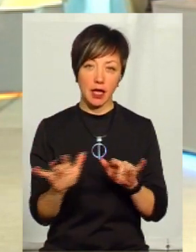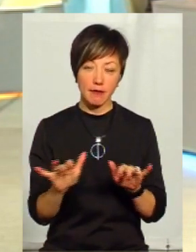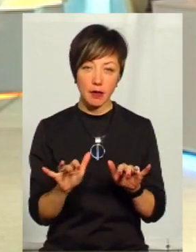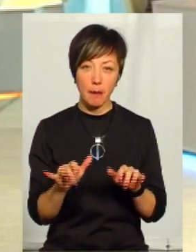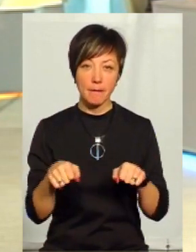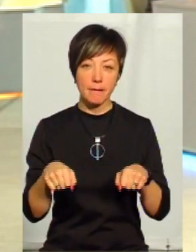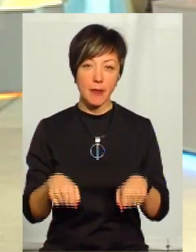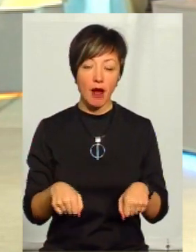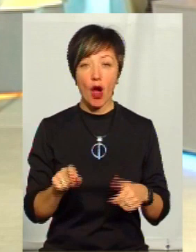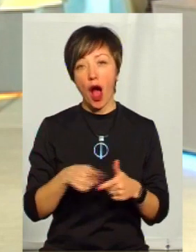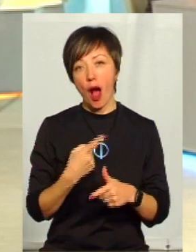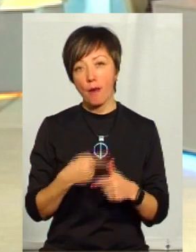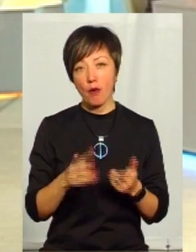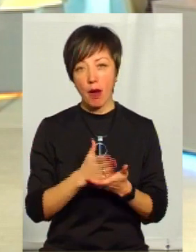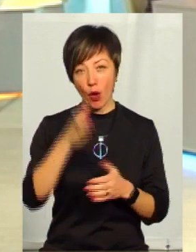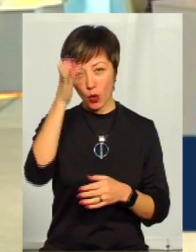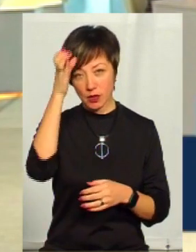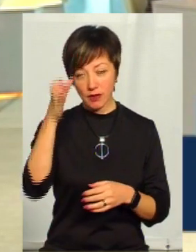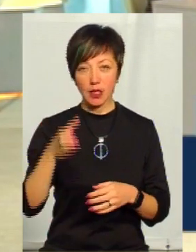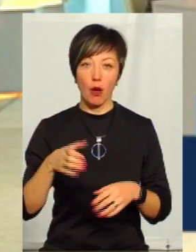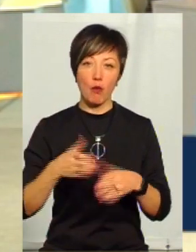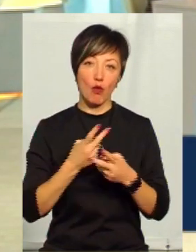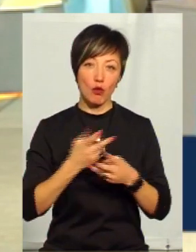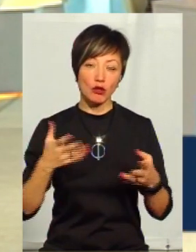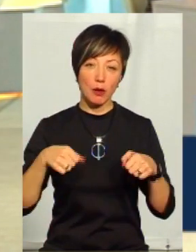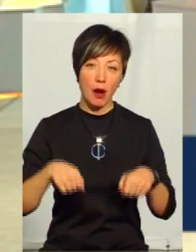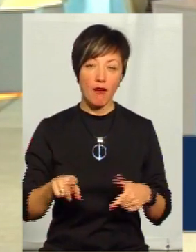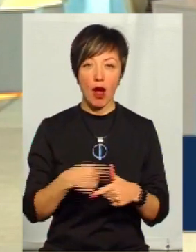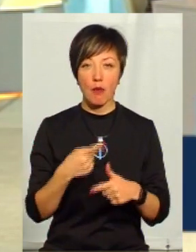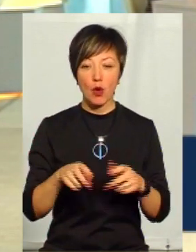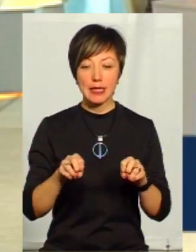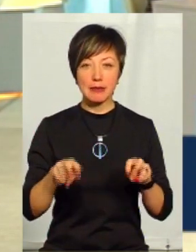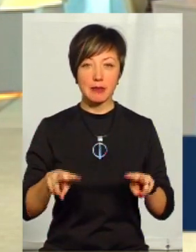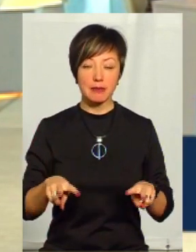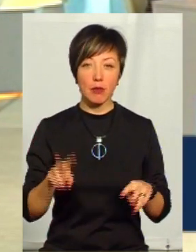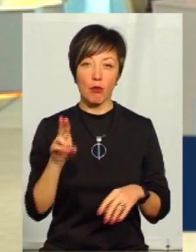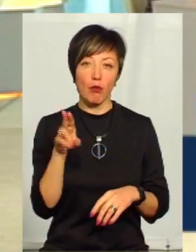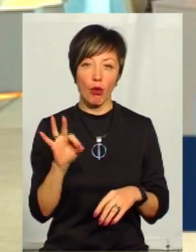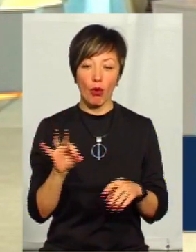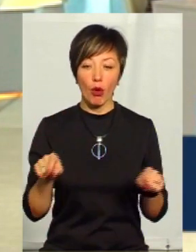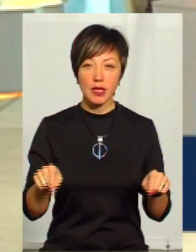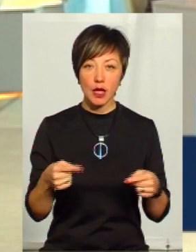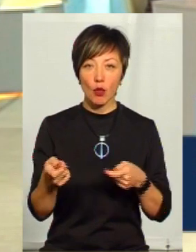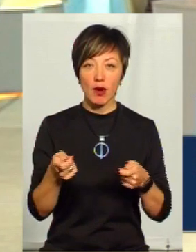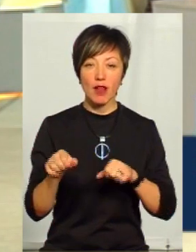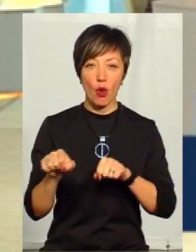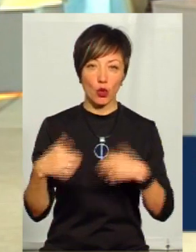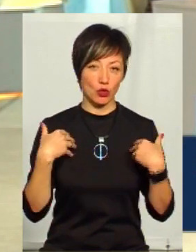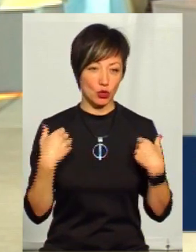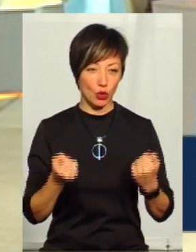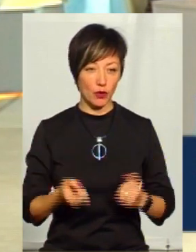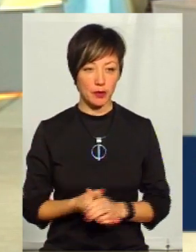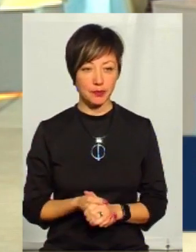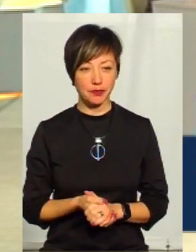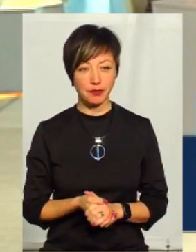право, або має освіту публічне право, або має спеціалізацію по організації управління охорони здоров'я.